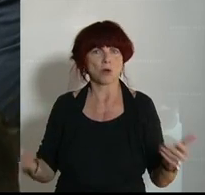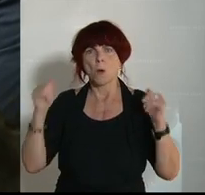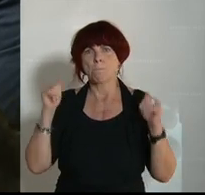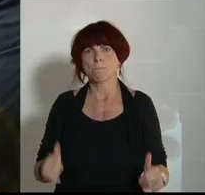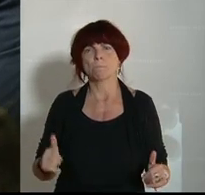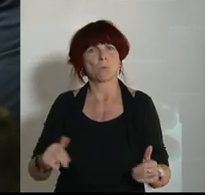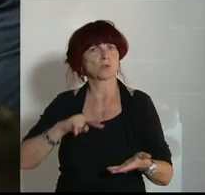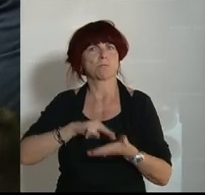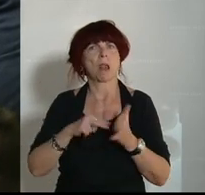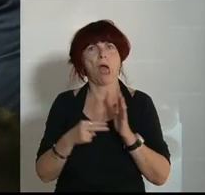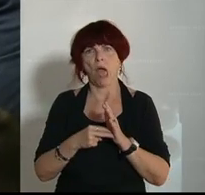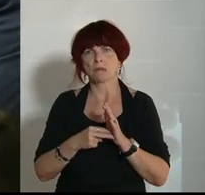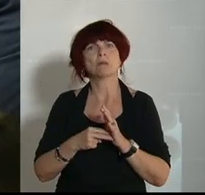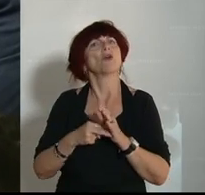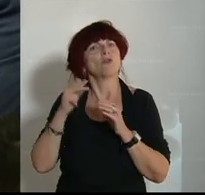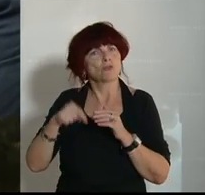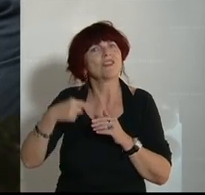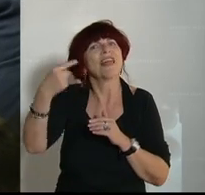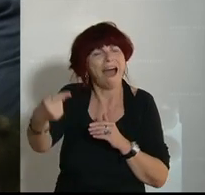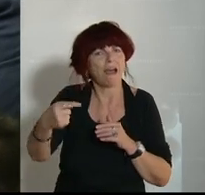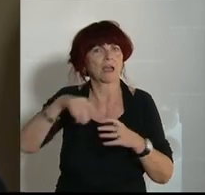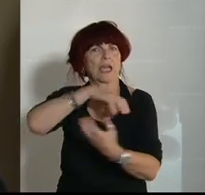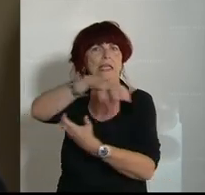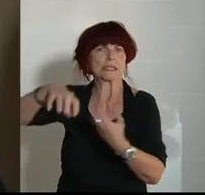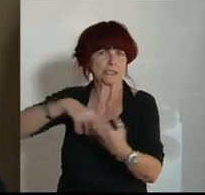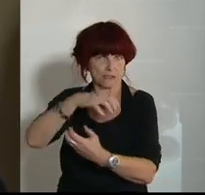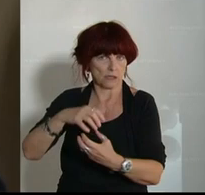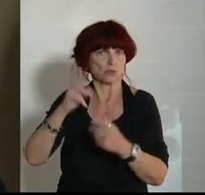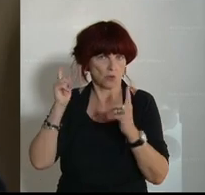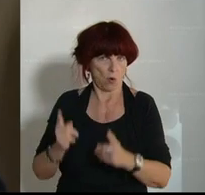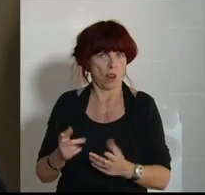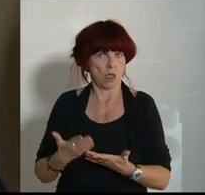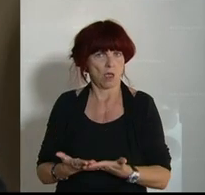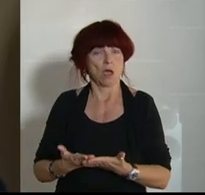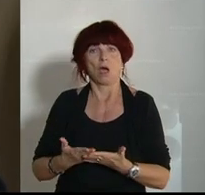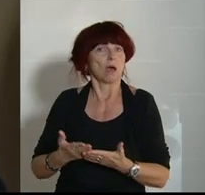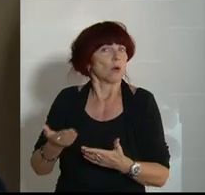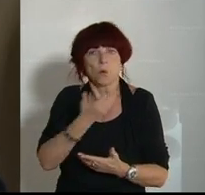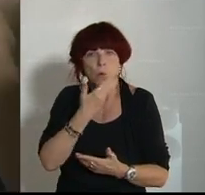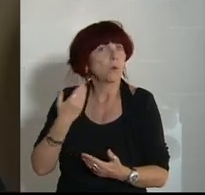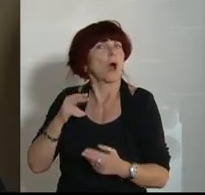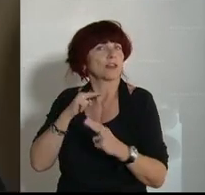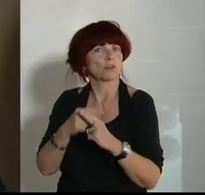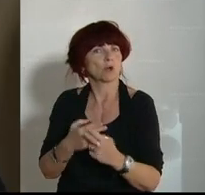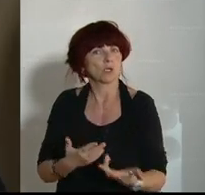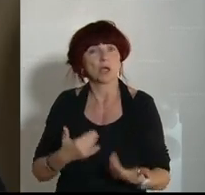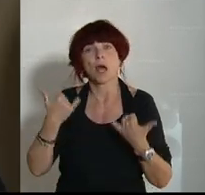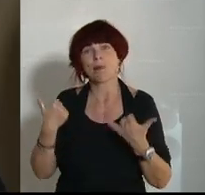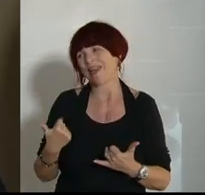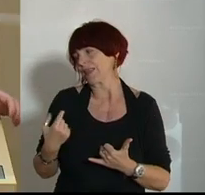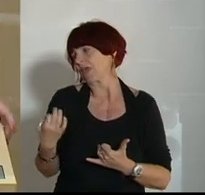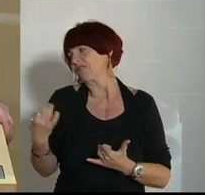wurde lange nicht erfüllt und blieb ungehört. Jetzt, endlich vor wenigen Tagen, konnte die Branche aufatmen.